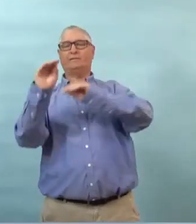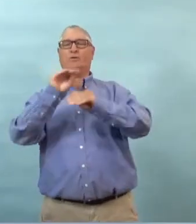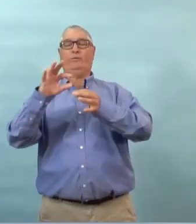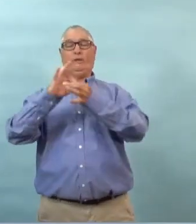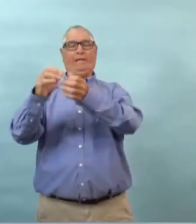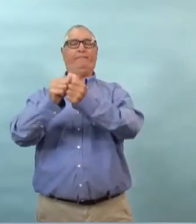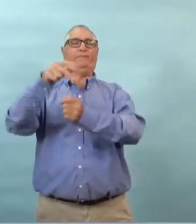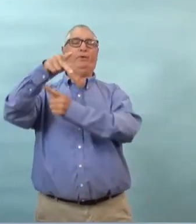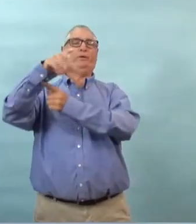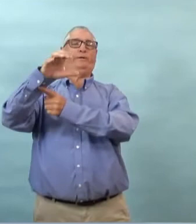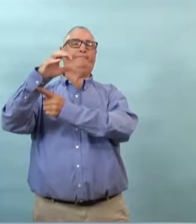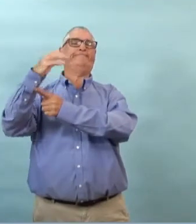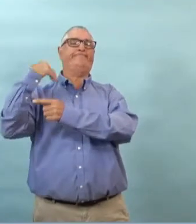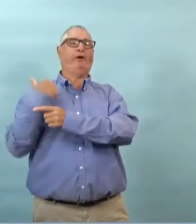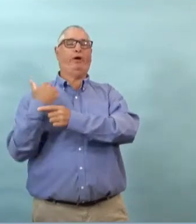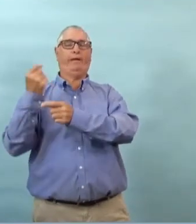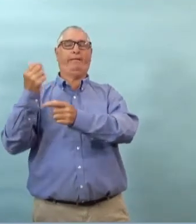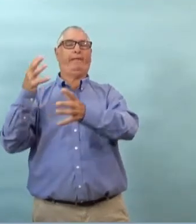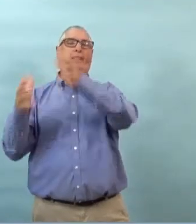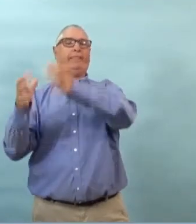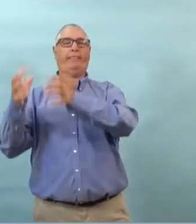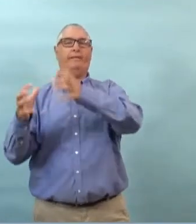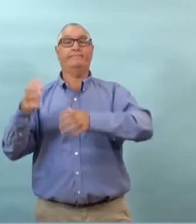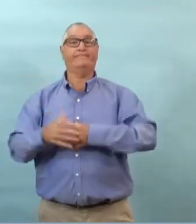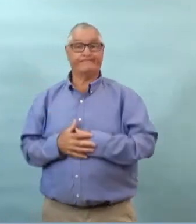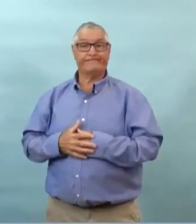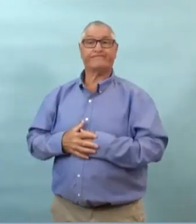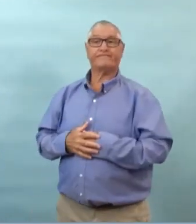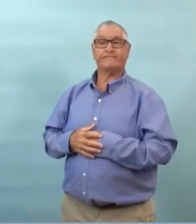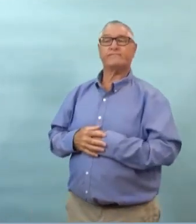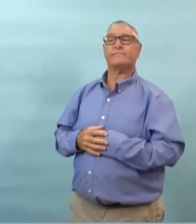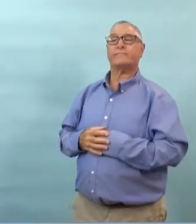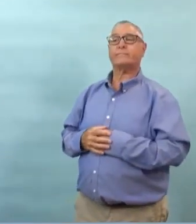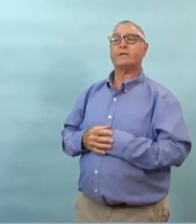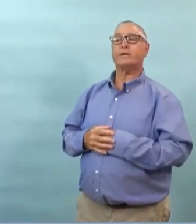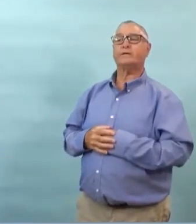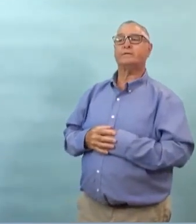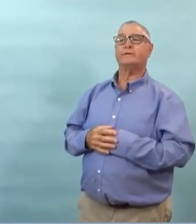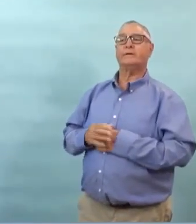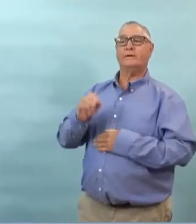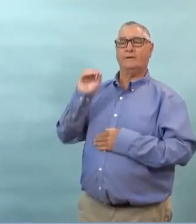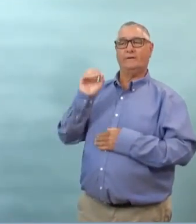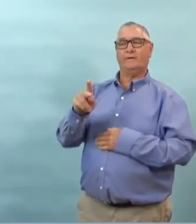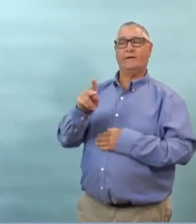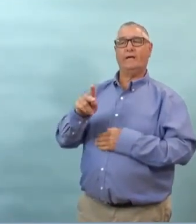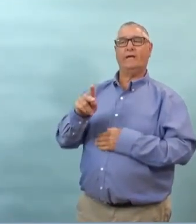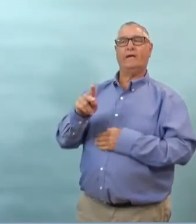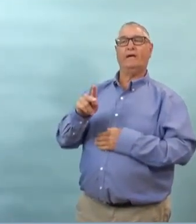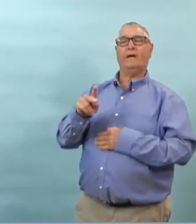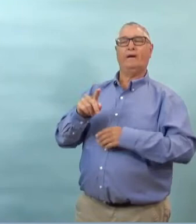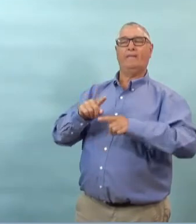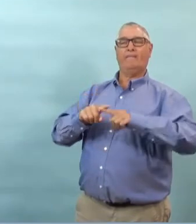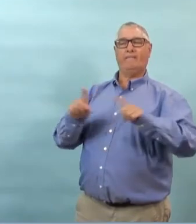une meilleure image de l'endroit où les gens habitent en fait et on peut assigner ces cas à la région adéquate donc c'était simplement à cause de ça